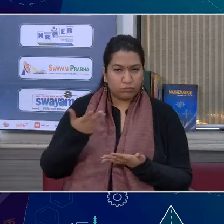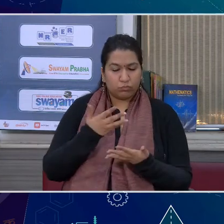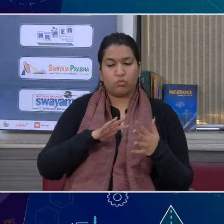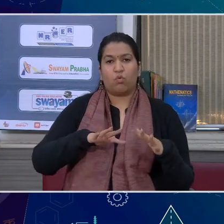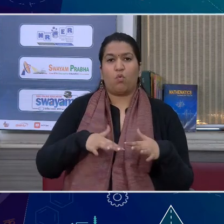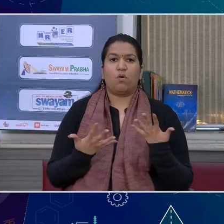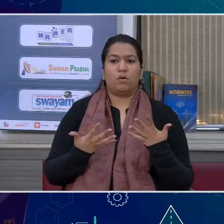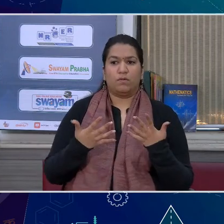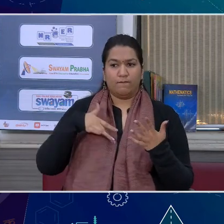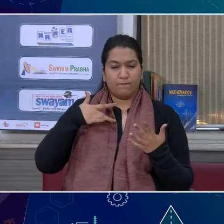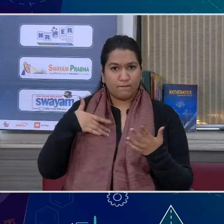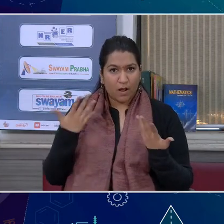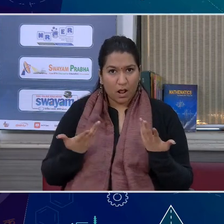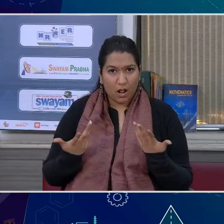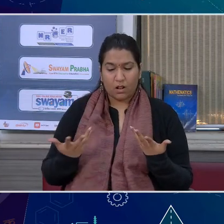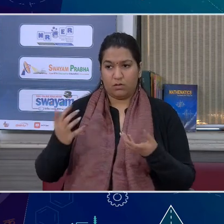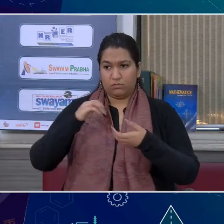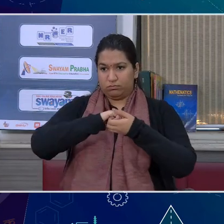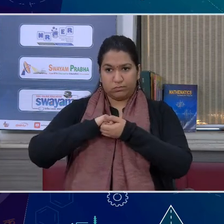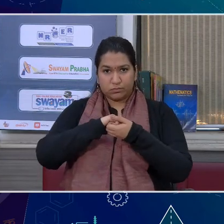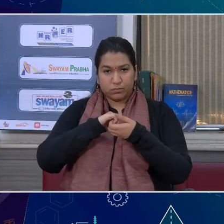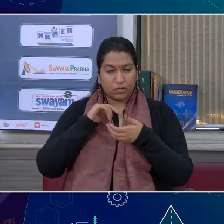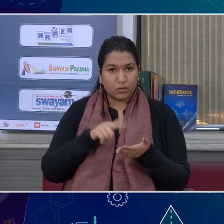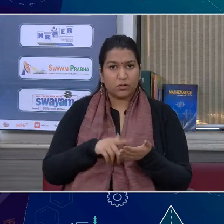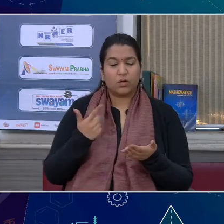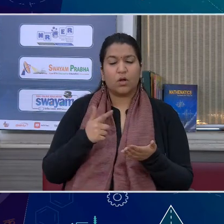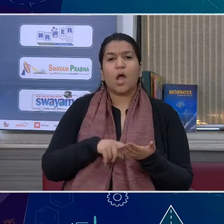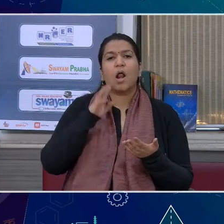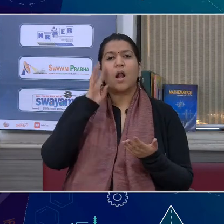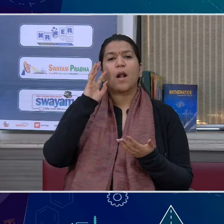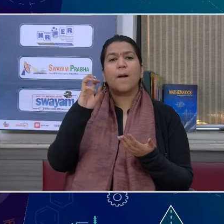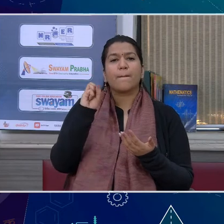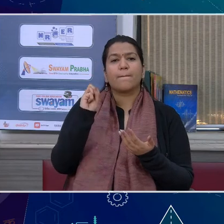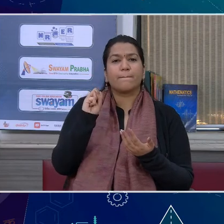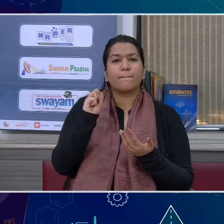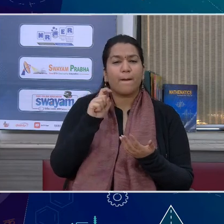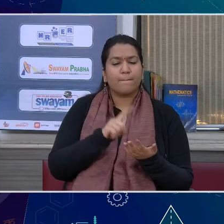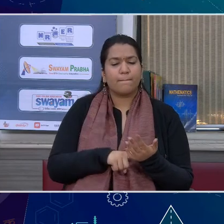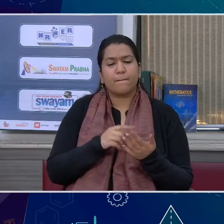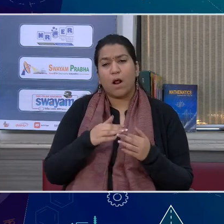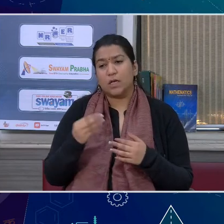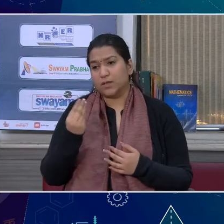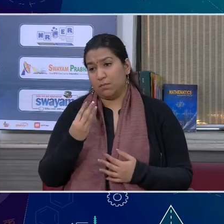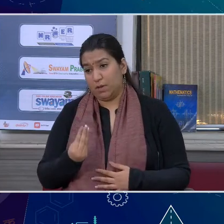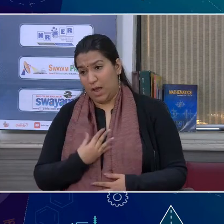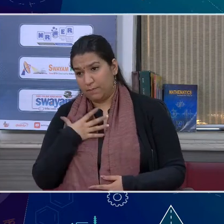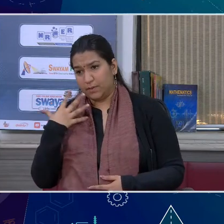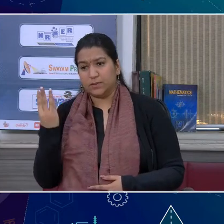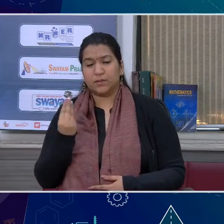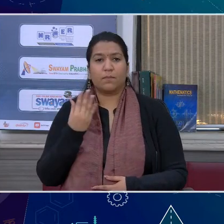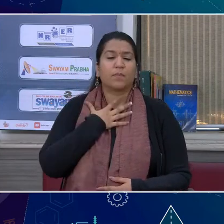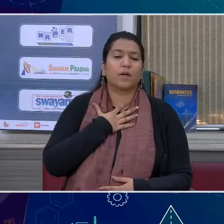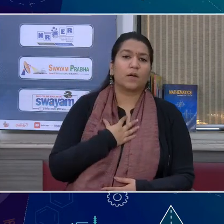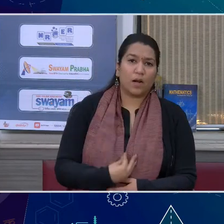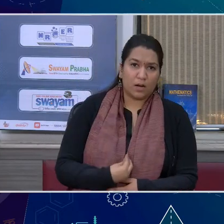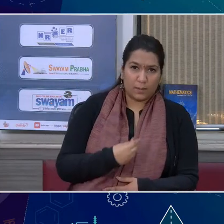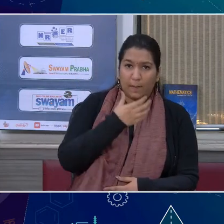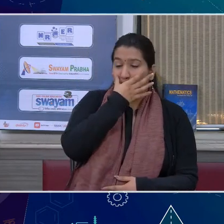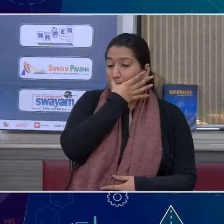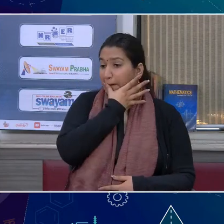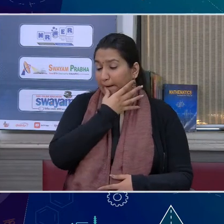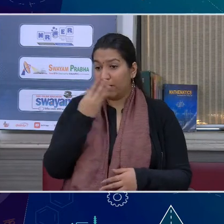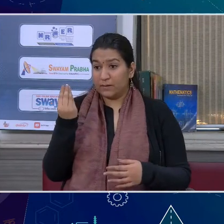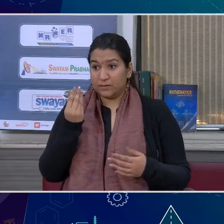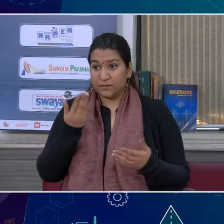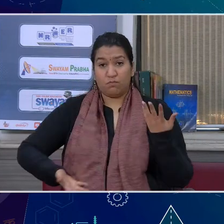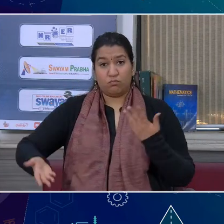संबंद है जिसकी याद में कभी हस भी रहा और कभी रोग भी रहा है और हर मुनशे के साथ है हर मुनशे